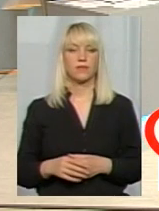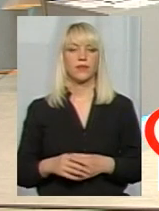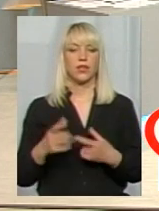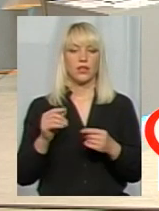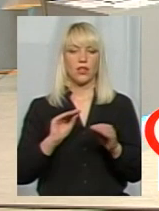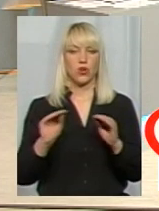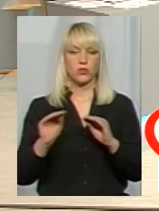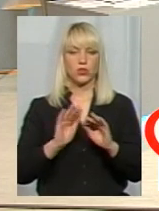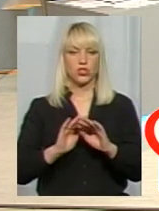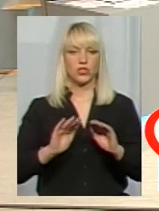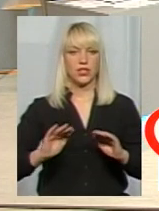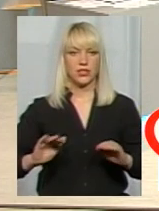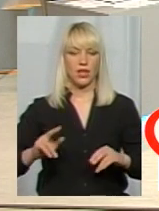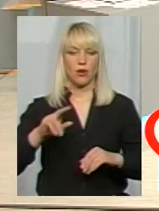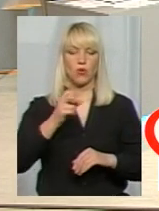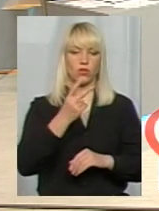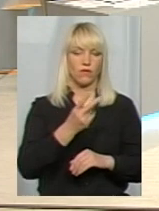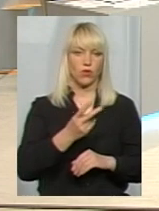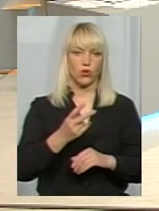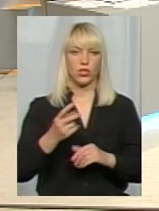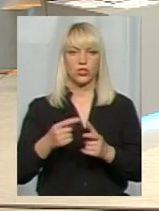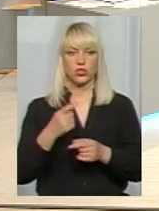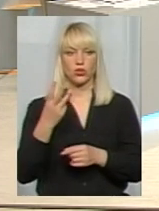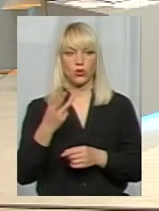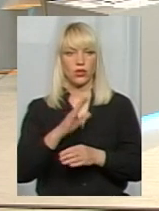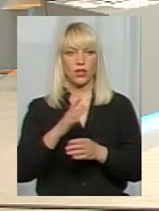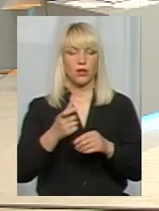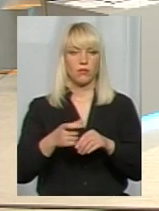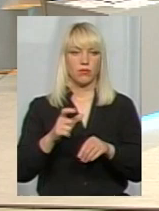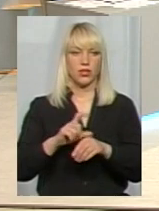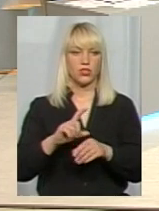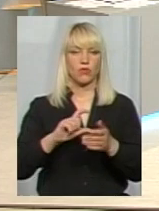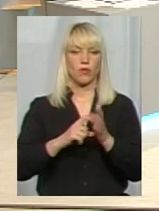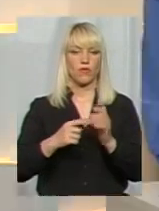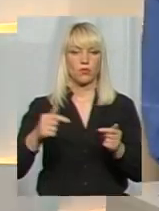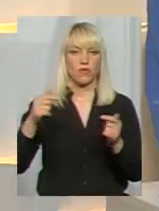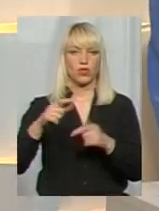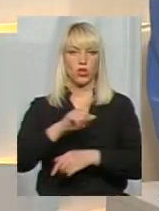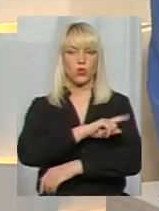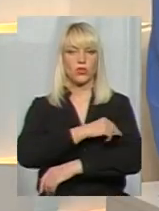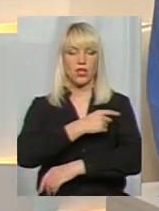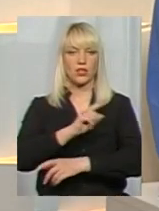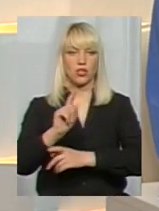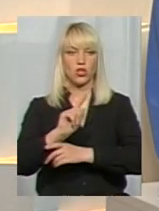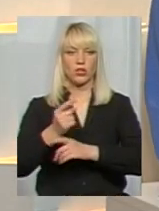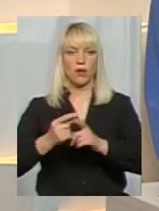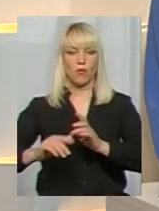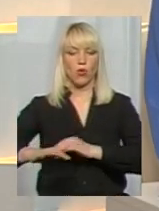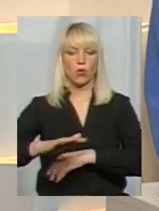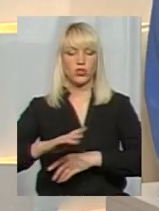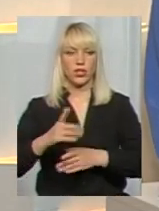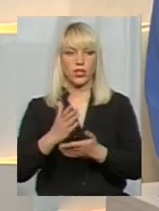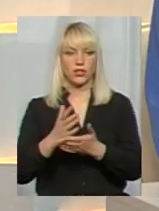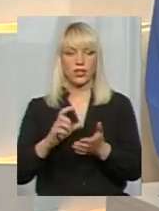де розміщення дітей по двоє, троє, не більше у кімнаті, відповідно до санітарних норм та площі, яка є